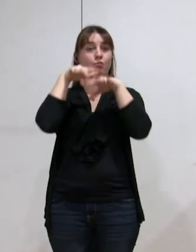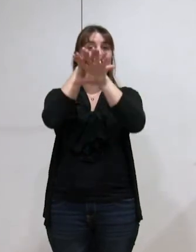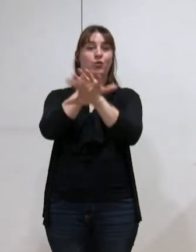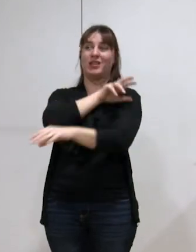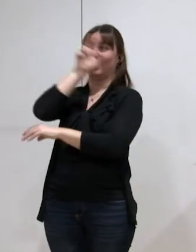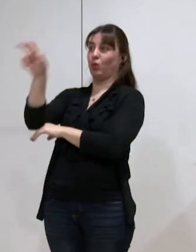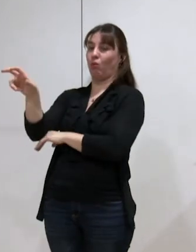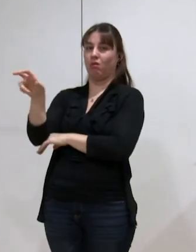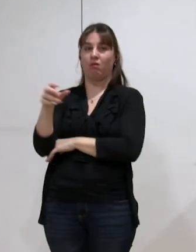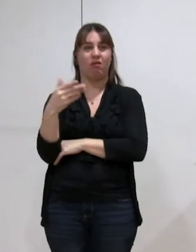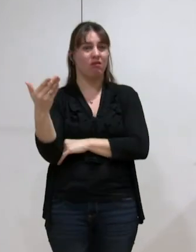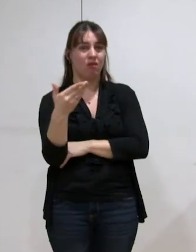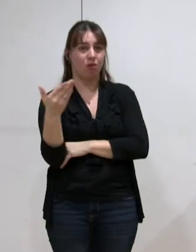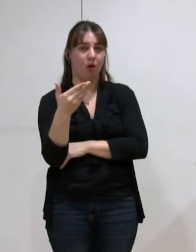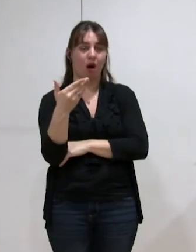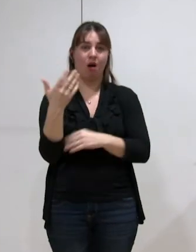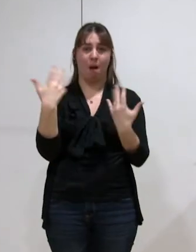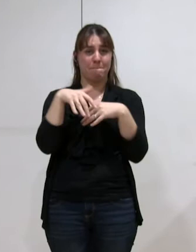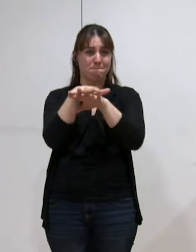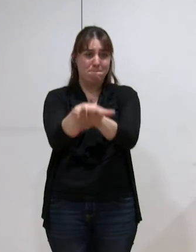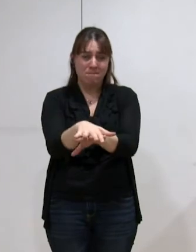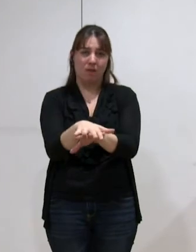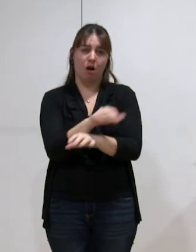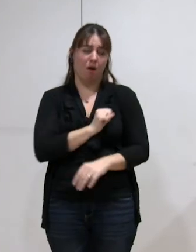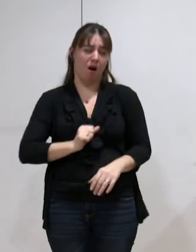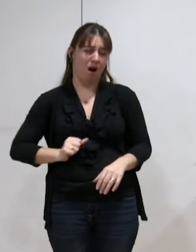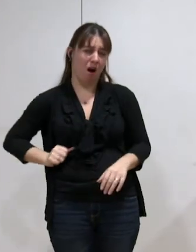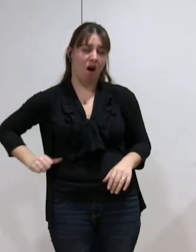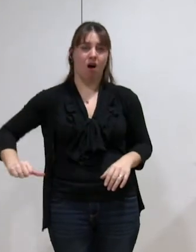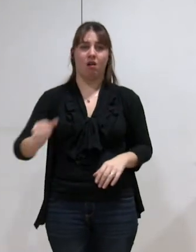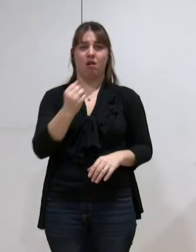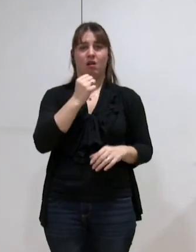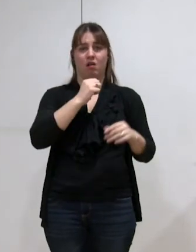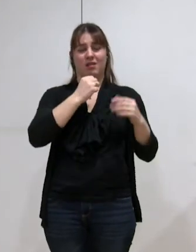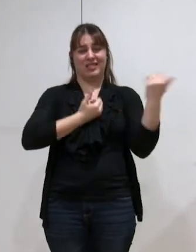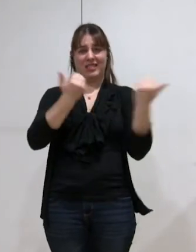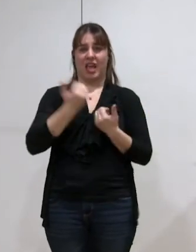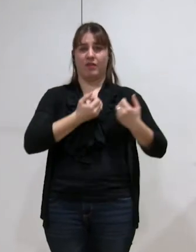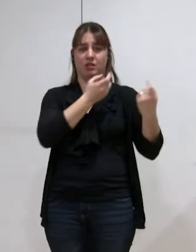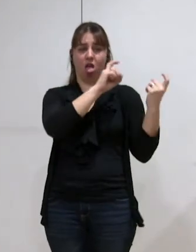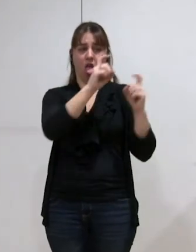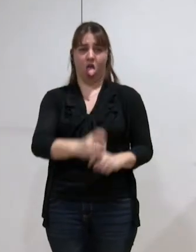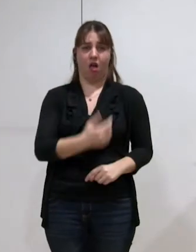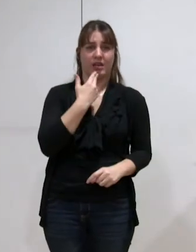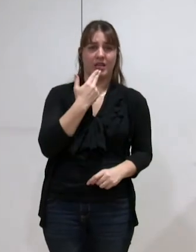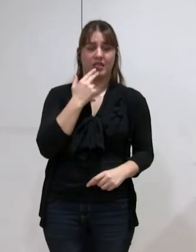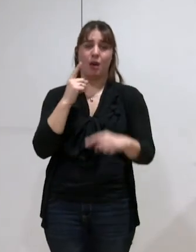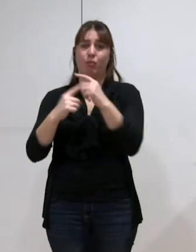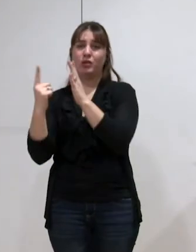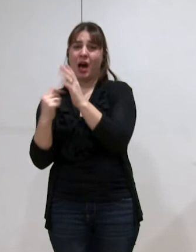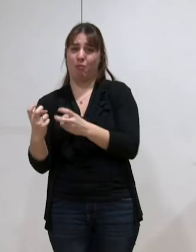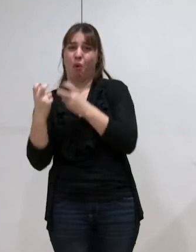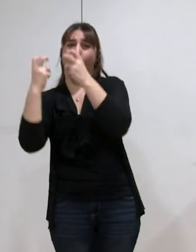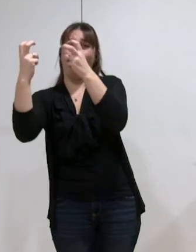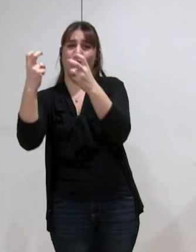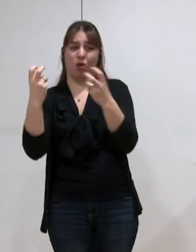dégradation, la combinaison, le cocktail explosif de la dégradation du service et de l'augmentation de la fiscalité.